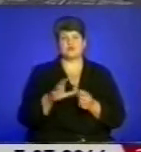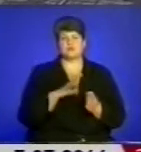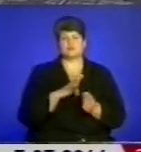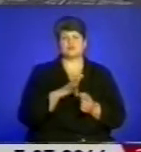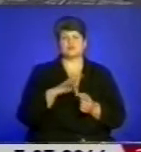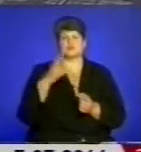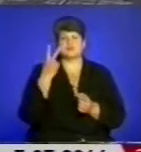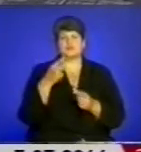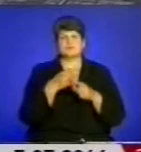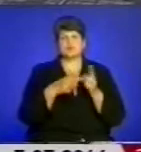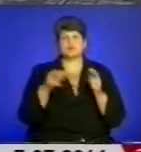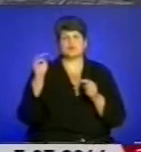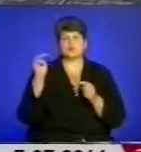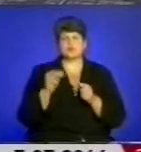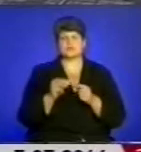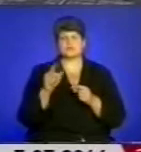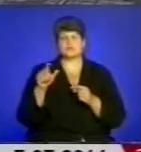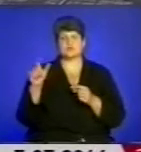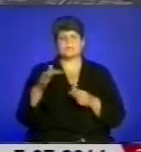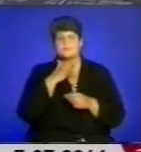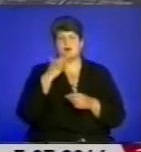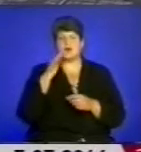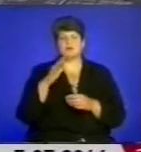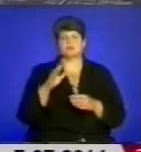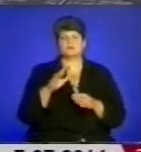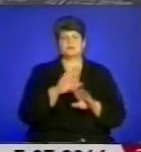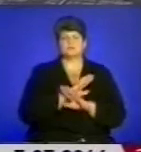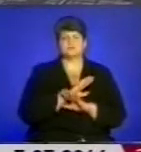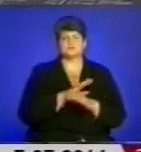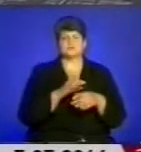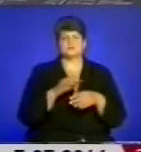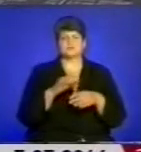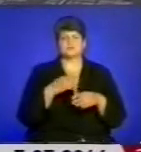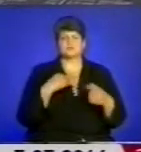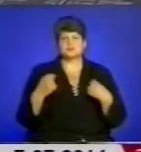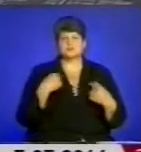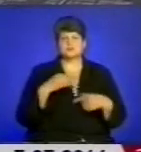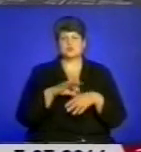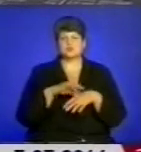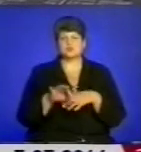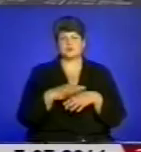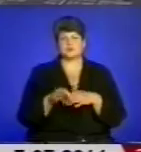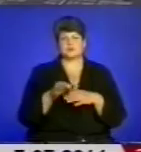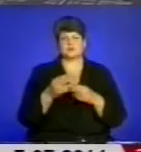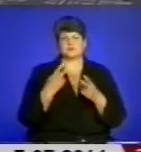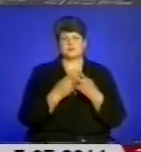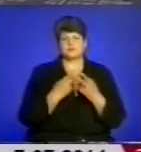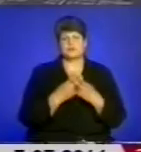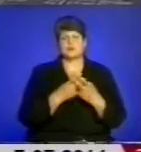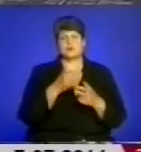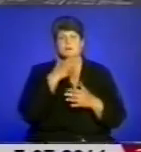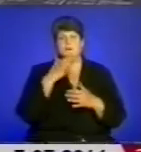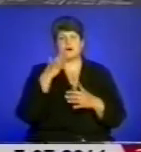і дуже складні біографії. Багато загинуло під час катувань в слідчих ізоляторах, багато загинуло на